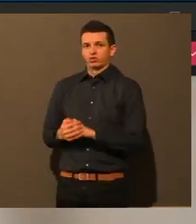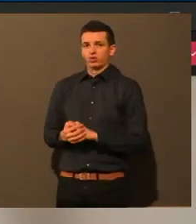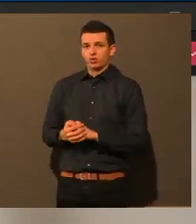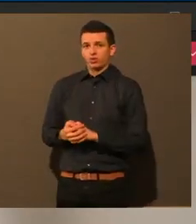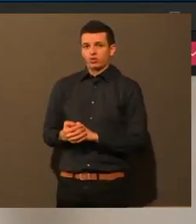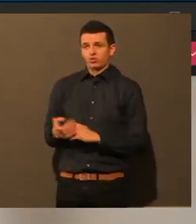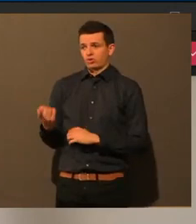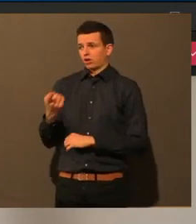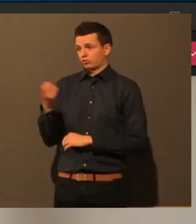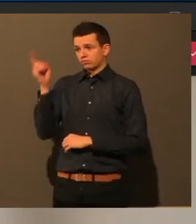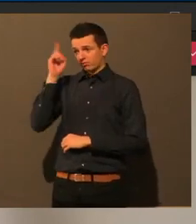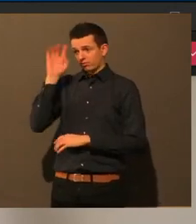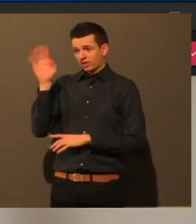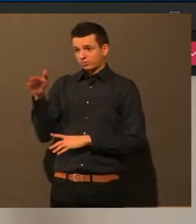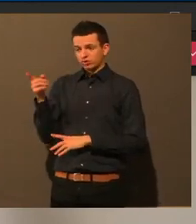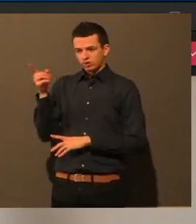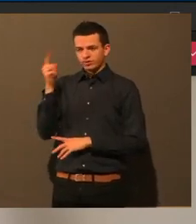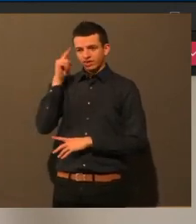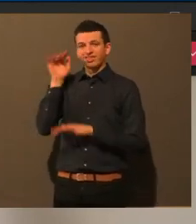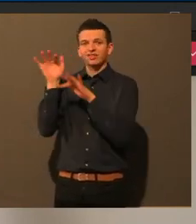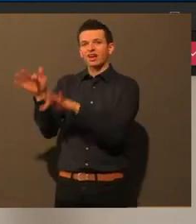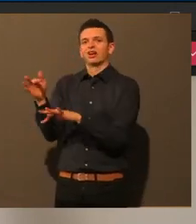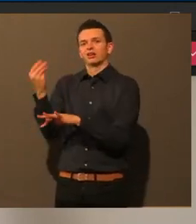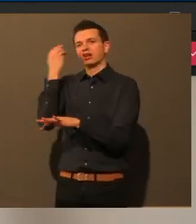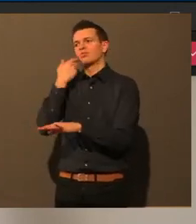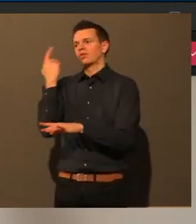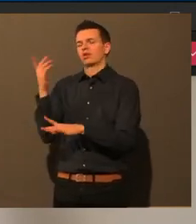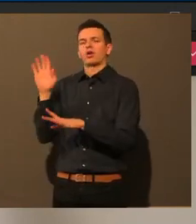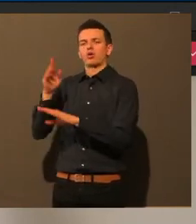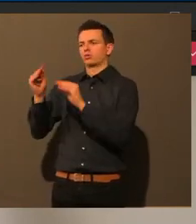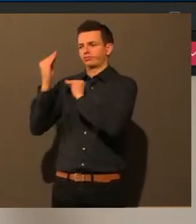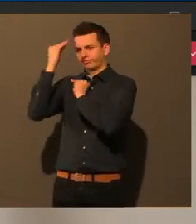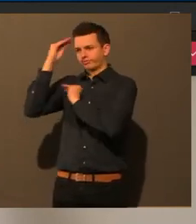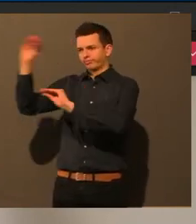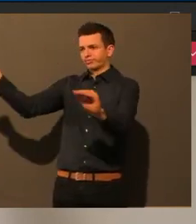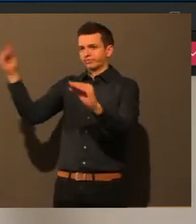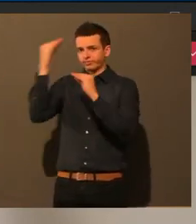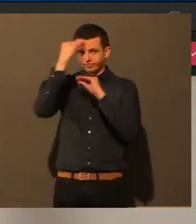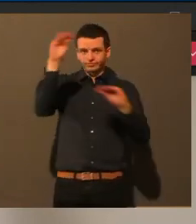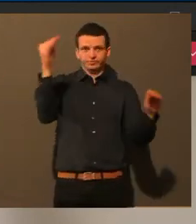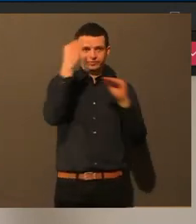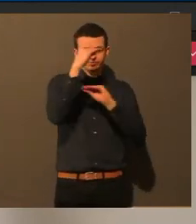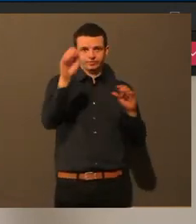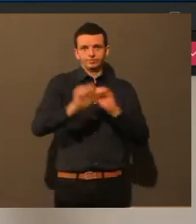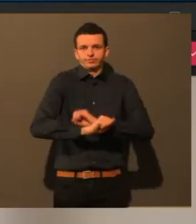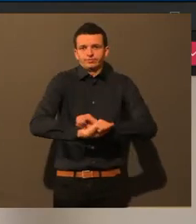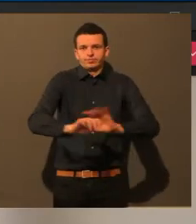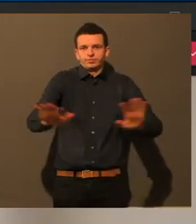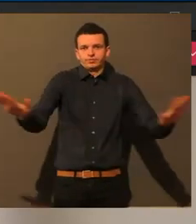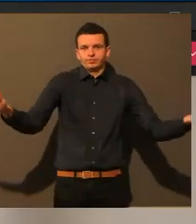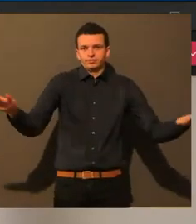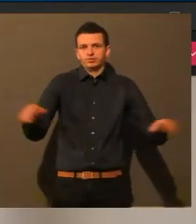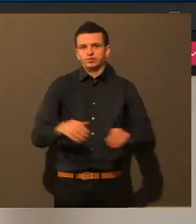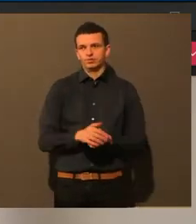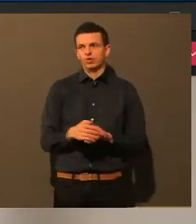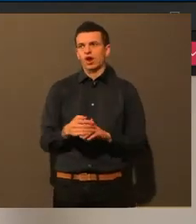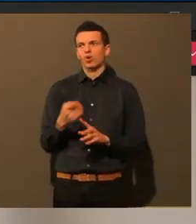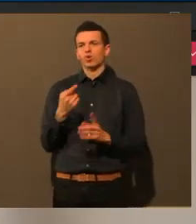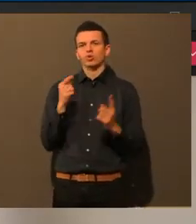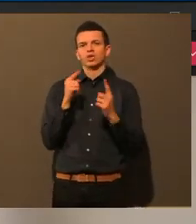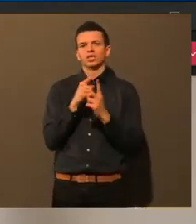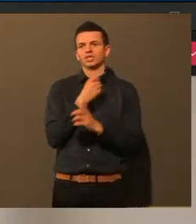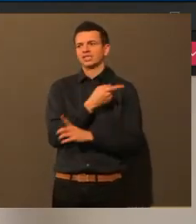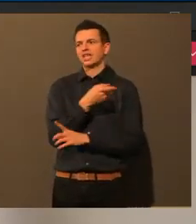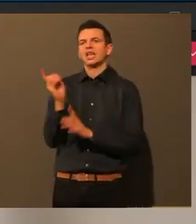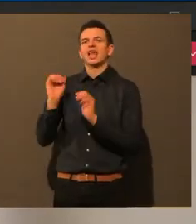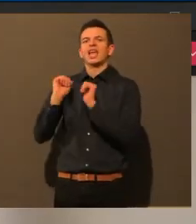Und vielleicht, wenn auch hier, sage ich mal, bei den Zuhörern dann auch noch interessante Angebote sind, dass wir das vielleicht noch mal sammeln und vergrößern. Weil ich glaube, das